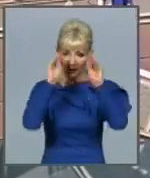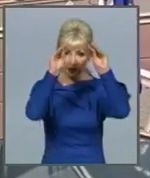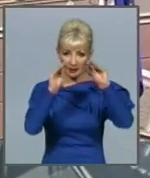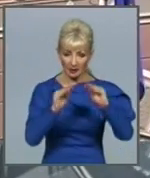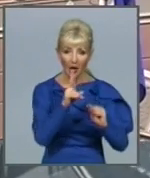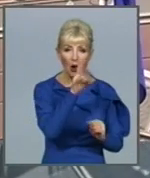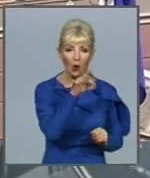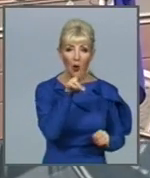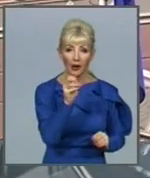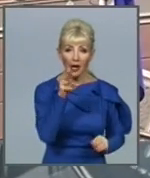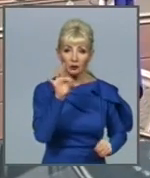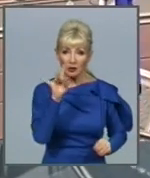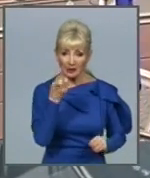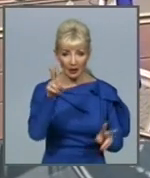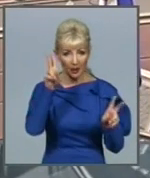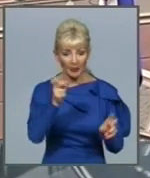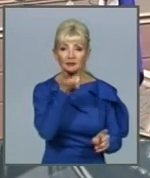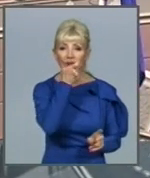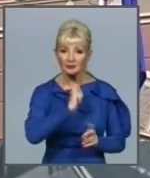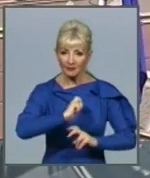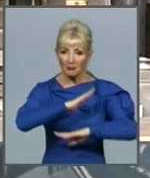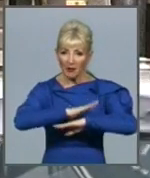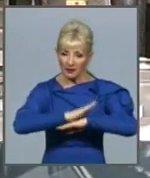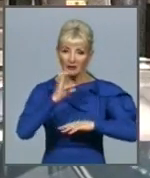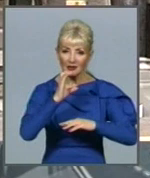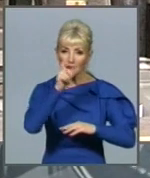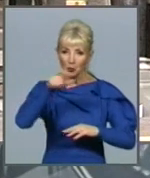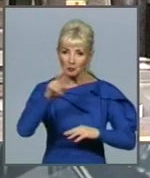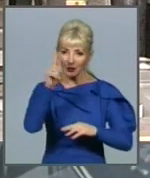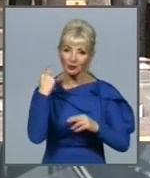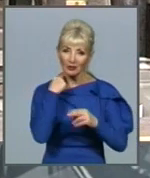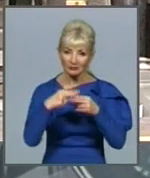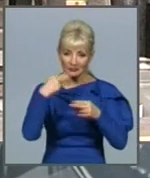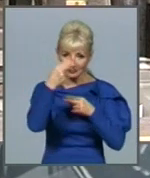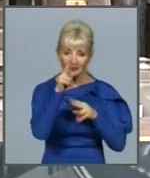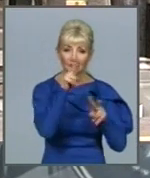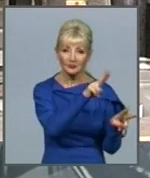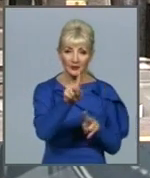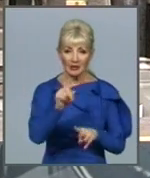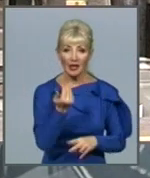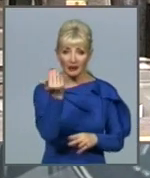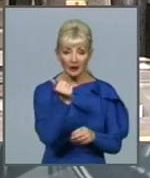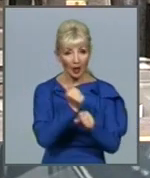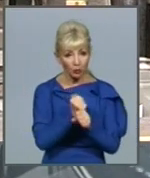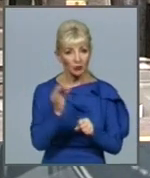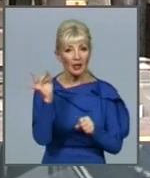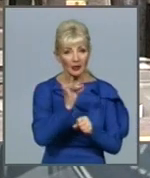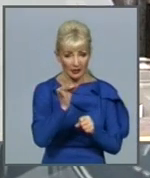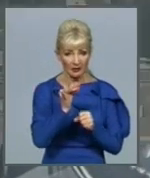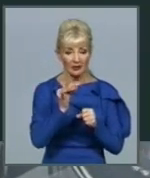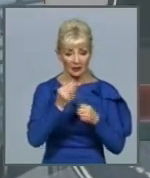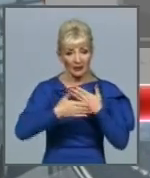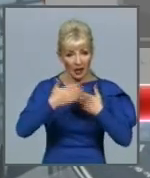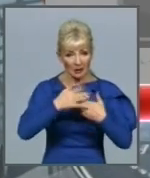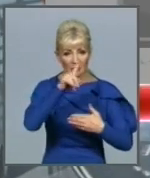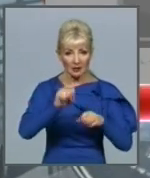вимоги до етичної поведінки з боржниками, до нагляду за колекторською діяльністю, а також санкції за порушення, повідомили в НБУ.